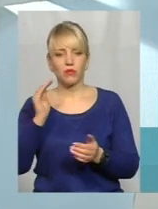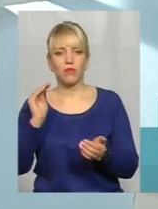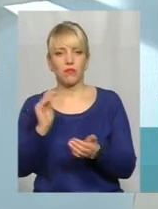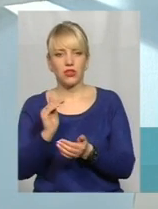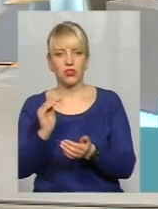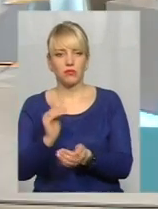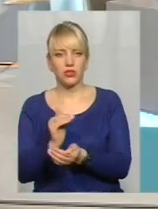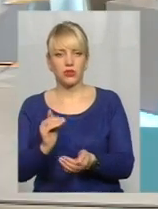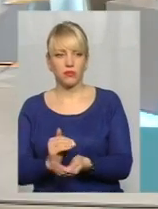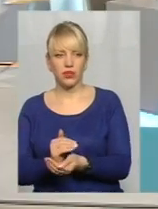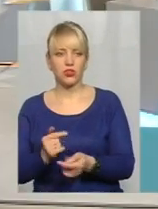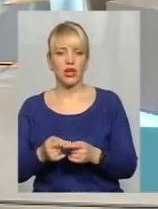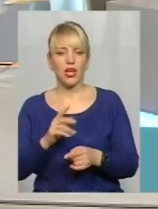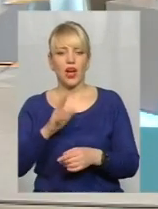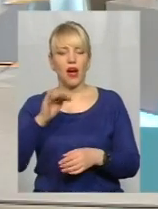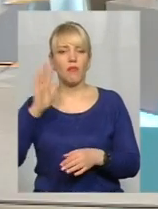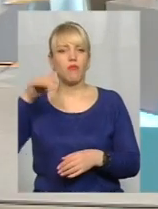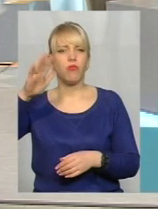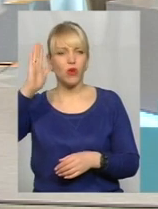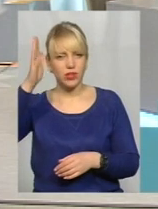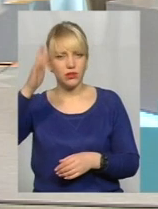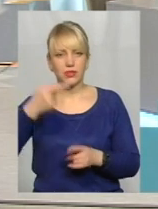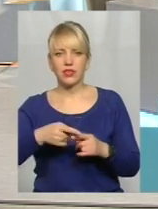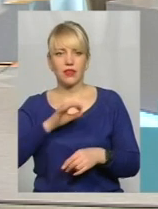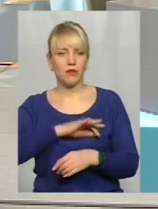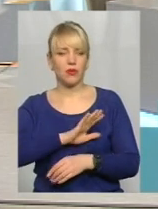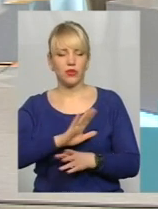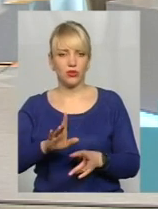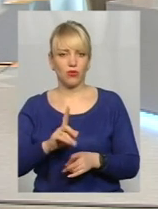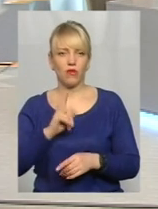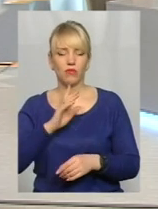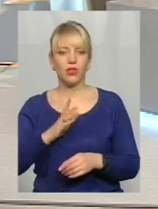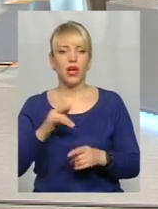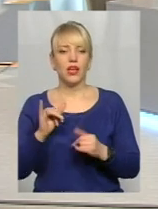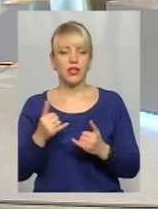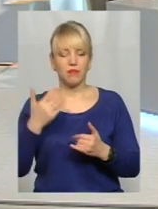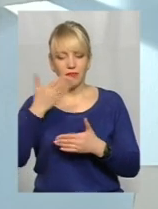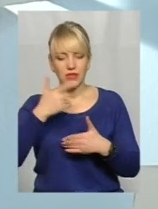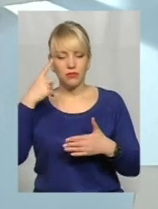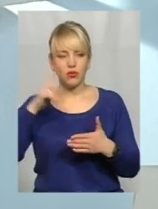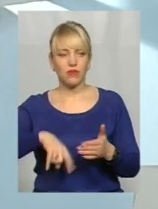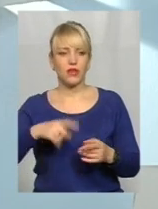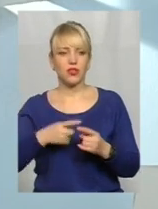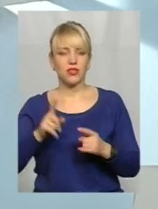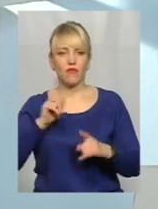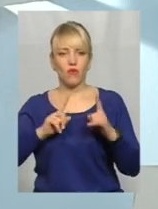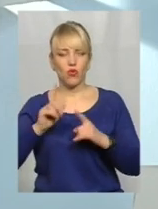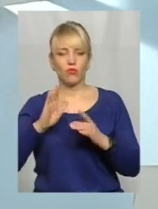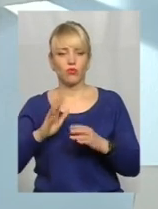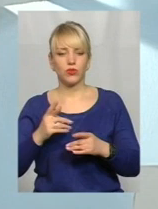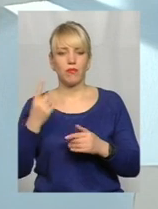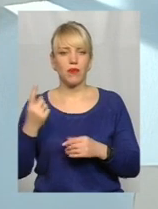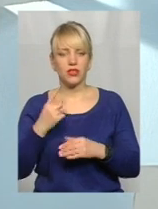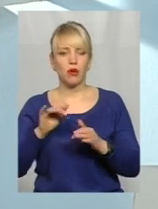якби, це вже буде надто прибутково. Тому ми зараз дійсно сподіваємося, що цей форум буде першою подією в Хмурницькій